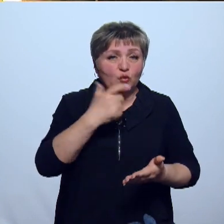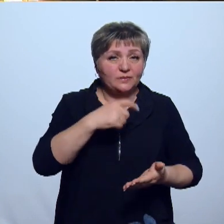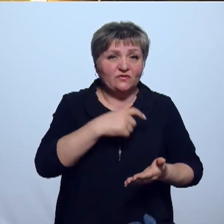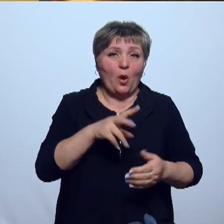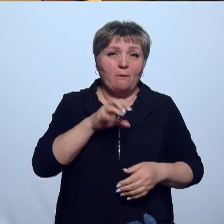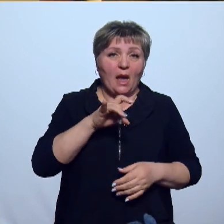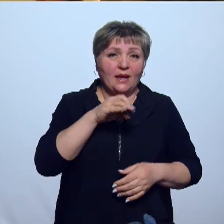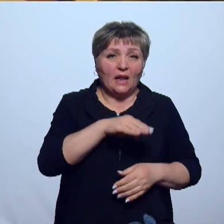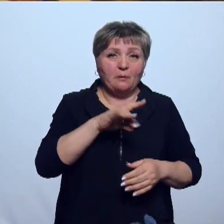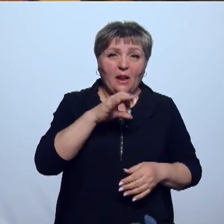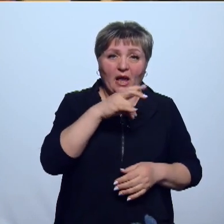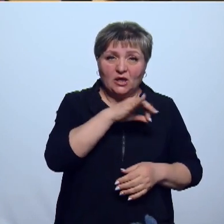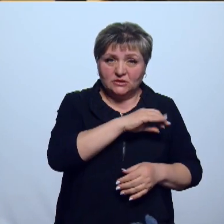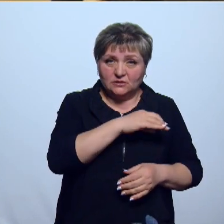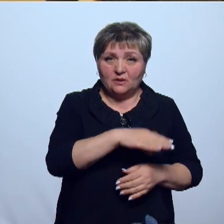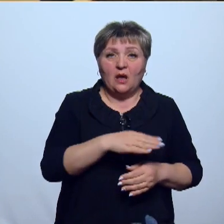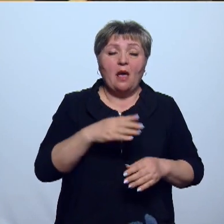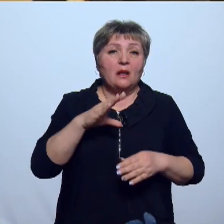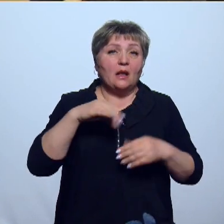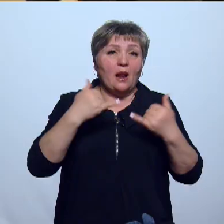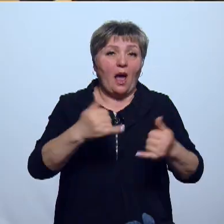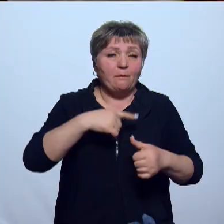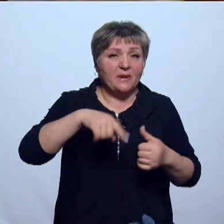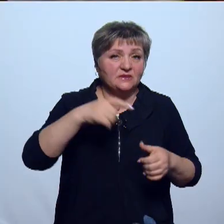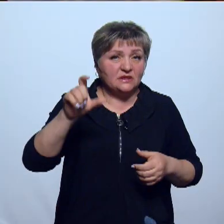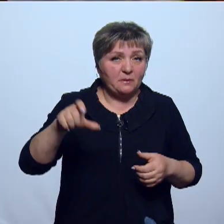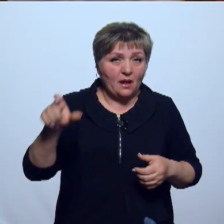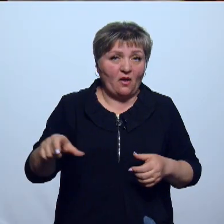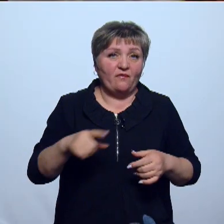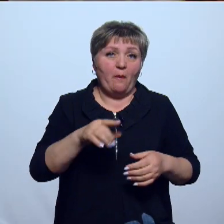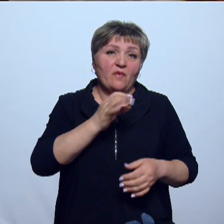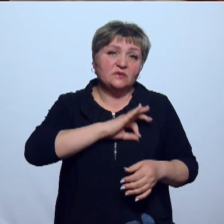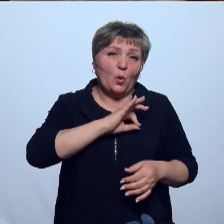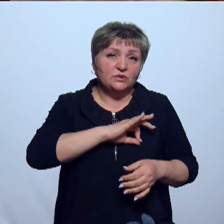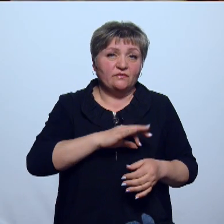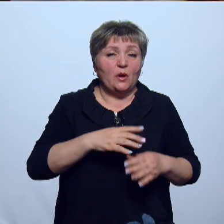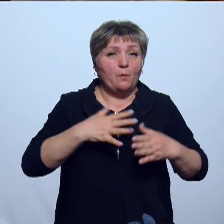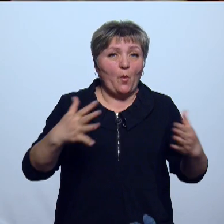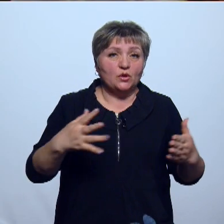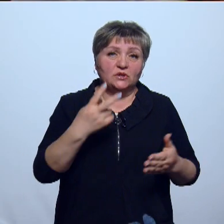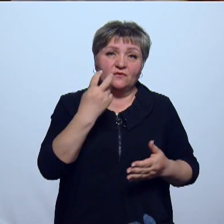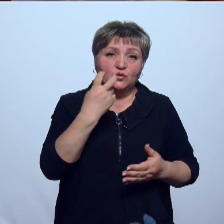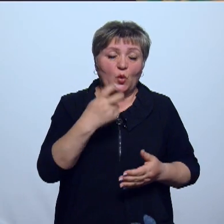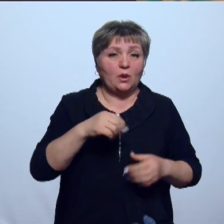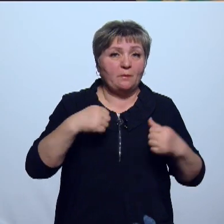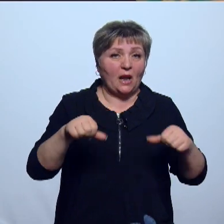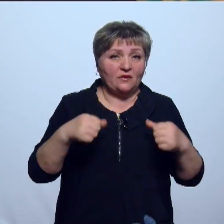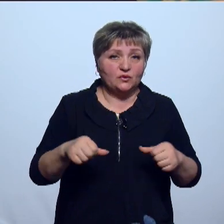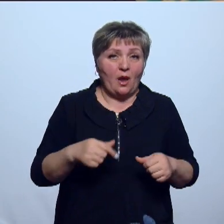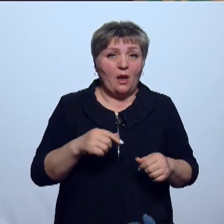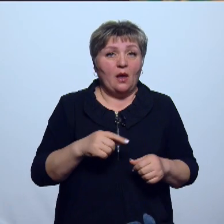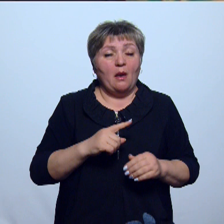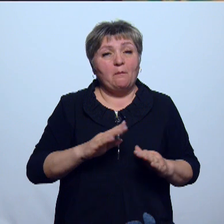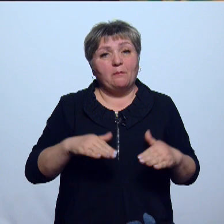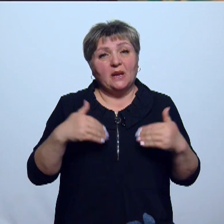Размещение на удм.маркет для бизнесменов бесплатное. Торговой площадкой воспользовались больше 200 продавцов. Мы представили